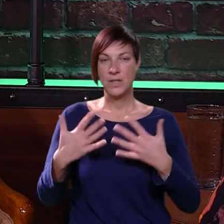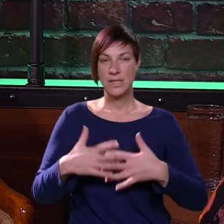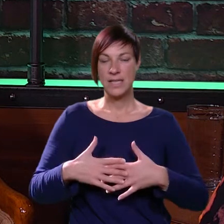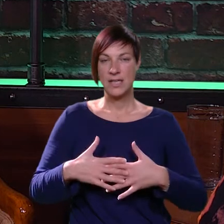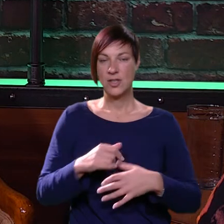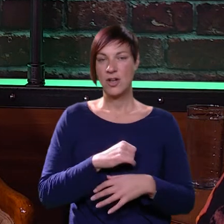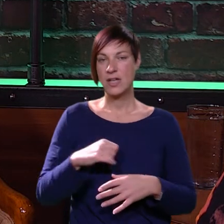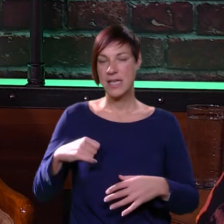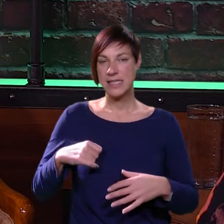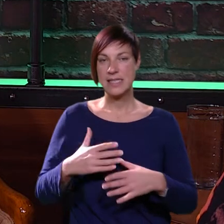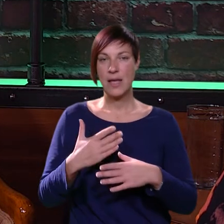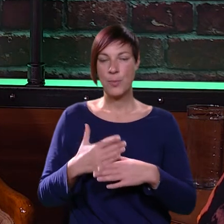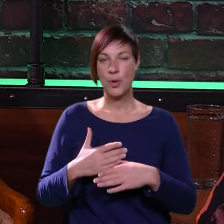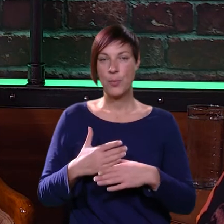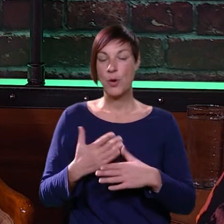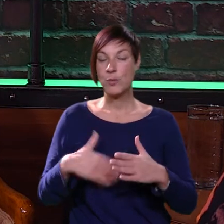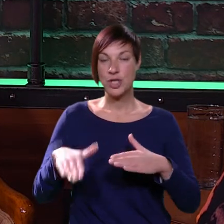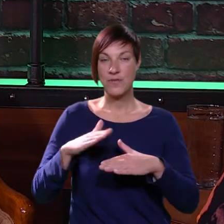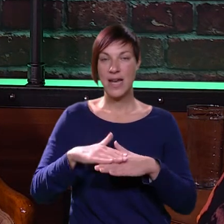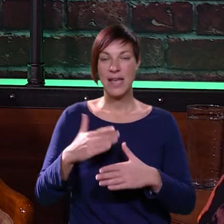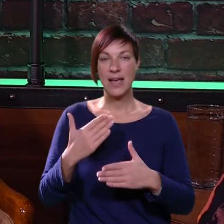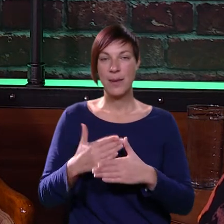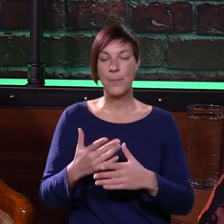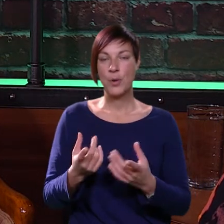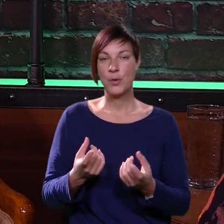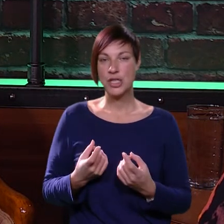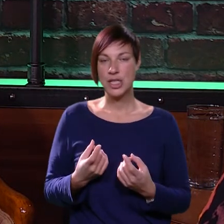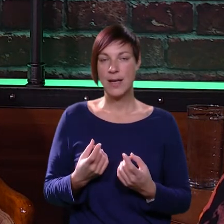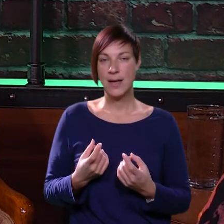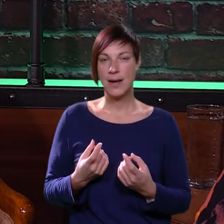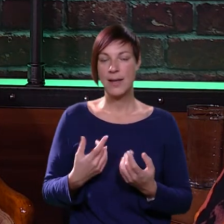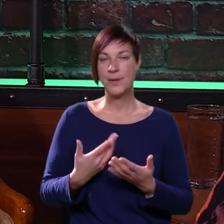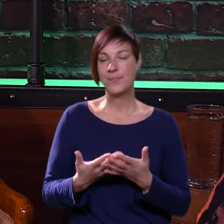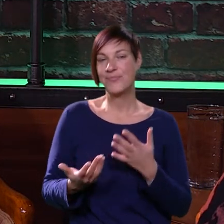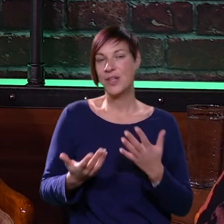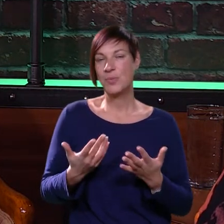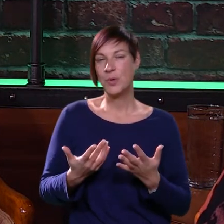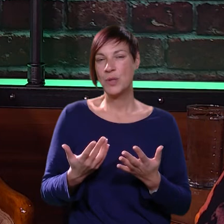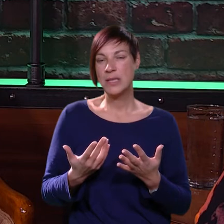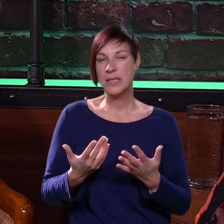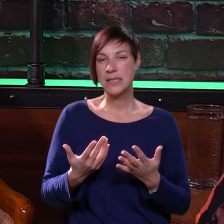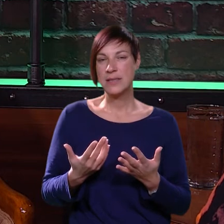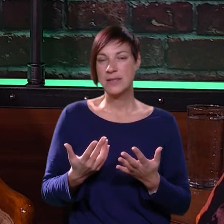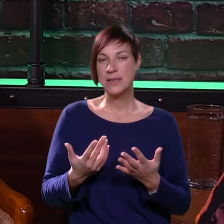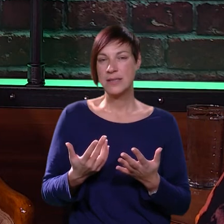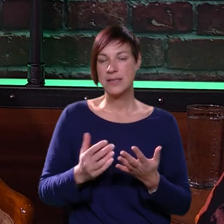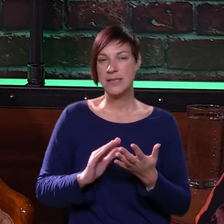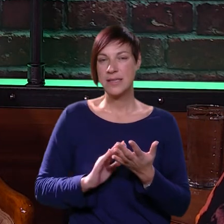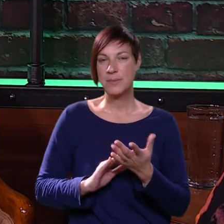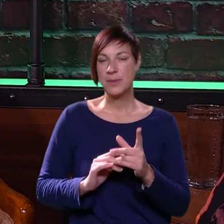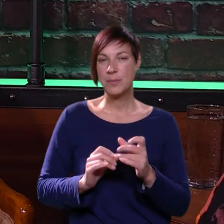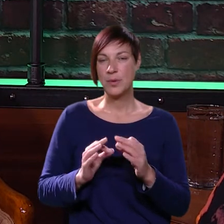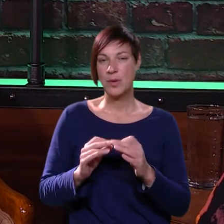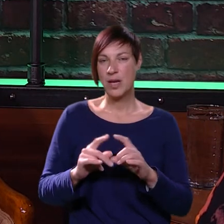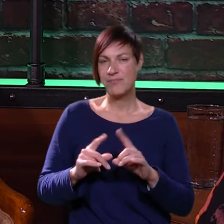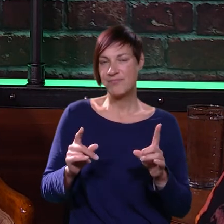tehnologija je ubiti samo pomoć, mislim, velika je pomoć, ali tu bude recimo možda memoola